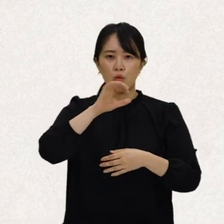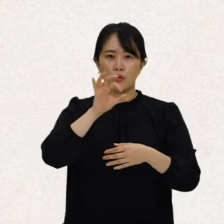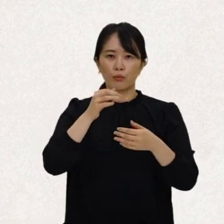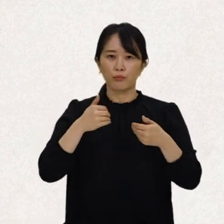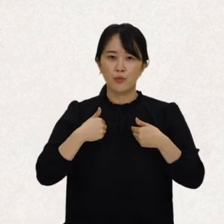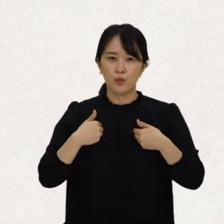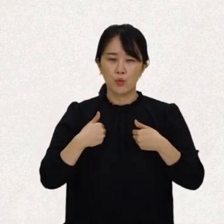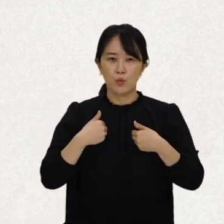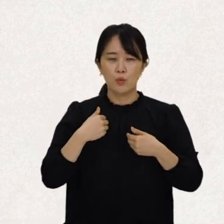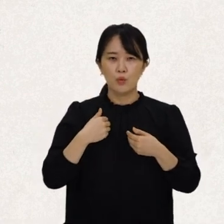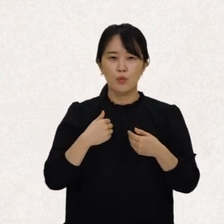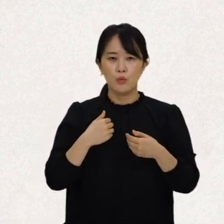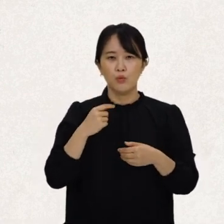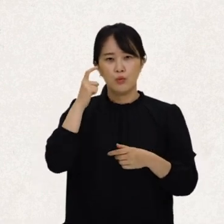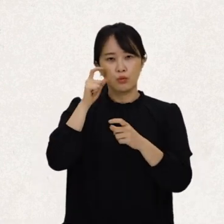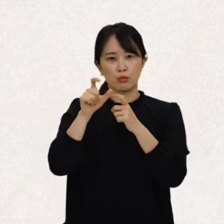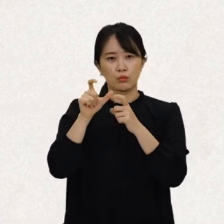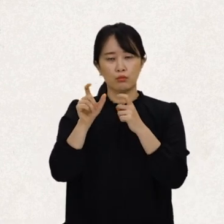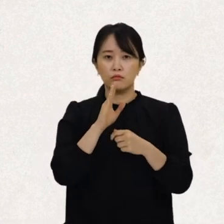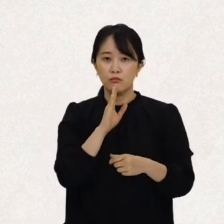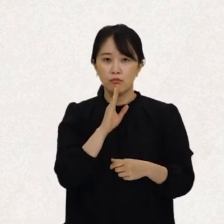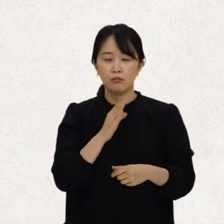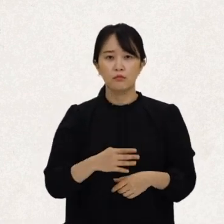필요하지 않을까 하는 생각이 들어요.